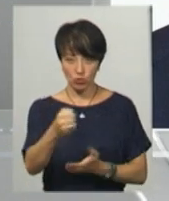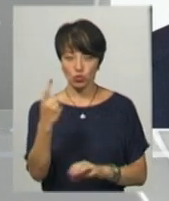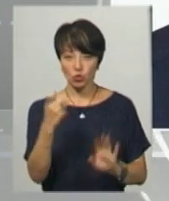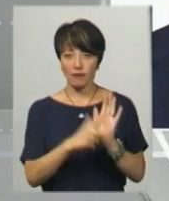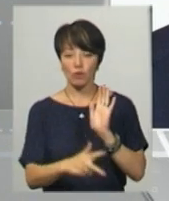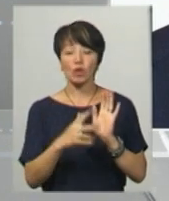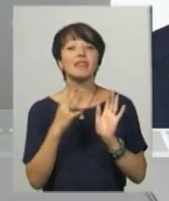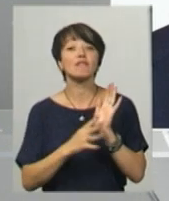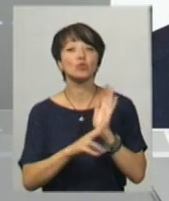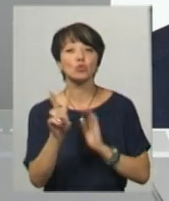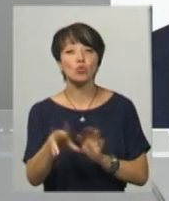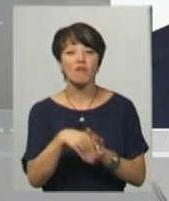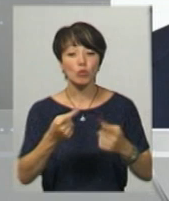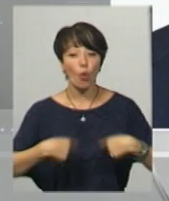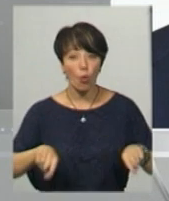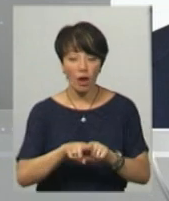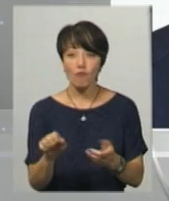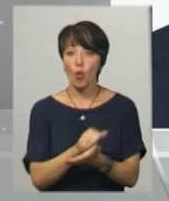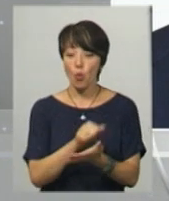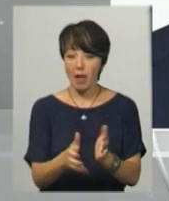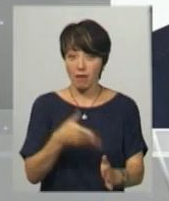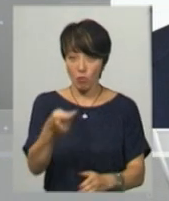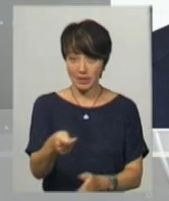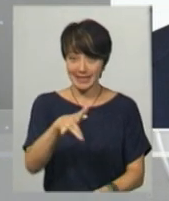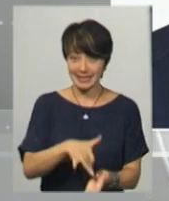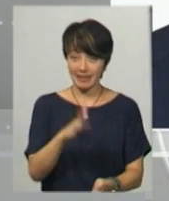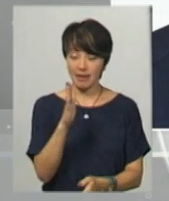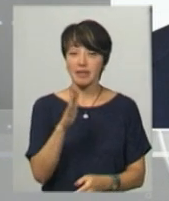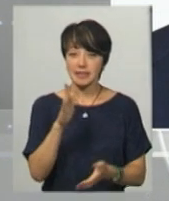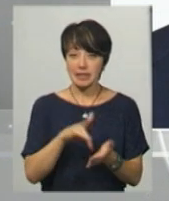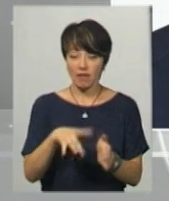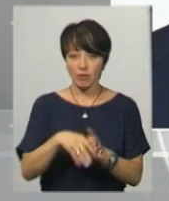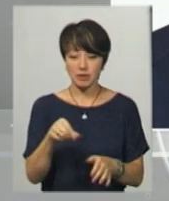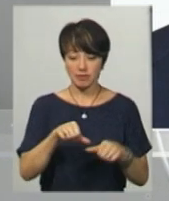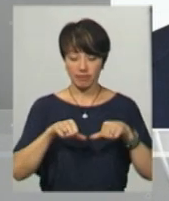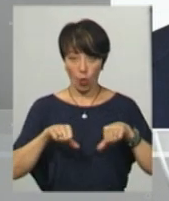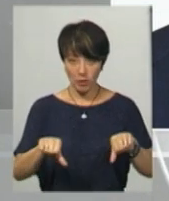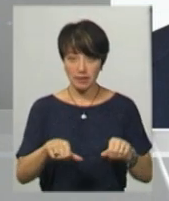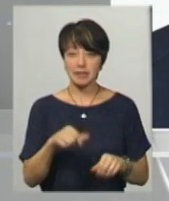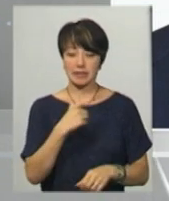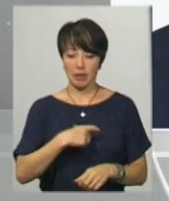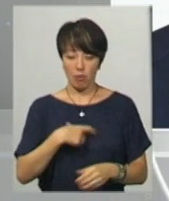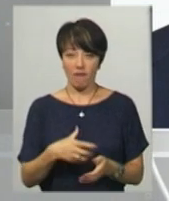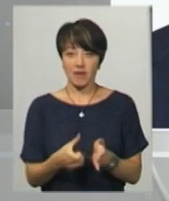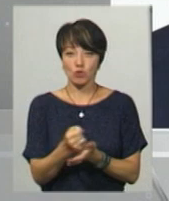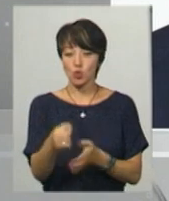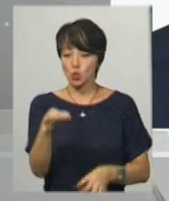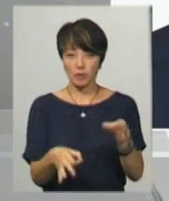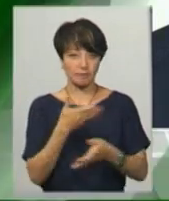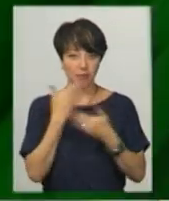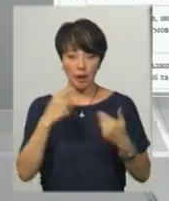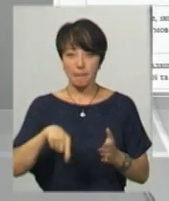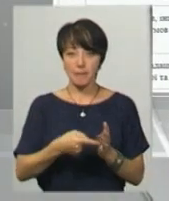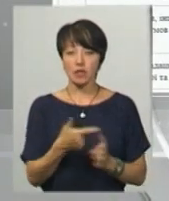192-м виборчим округом. У документах, поданих до ЦВК, вказано – Олександр Герега – самовисуванець, судимість відсутня, проживає у